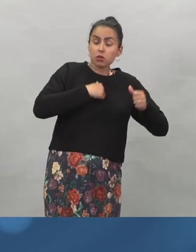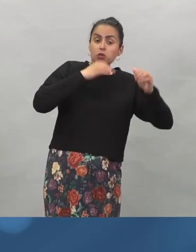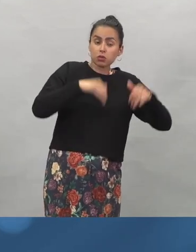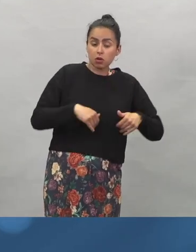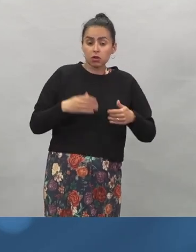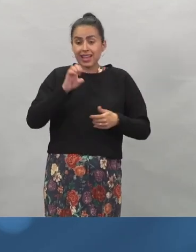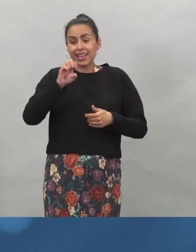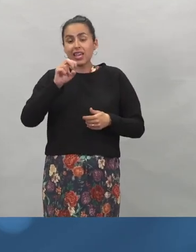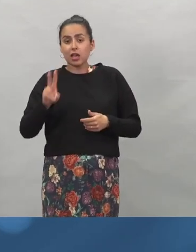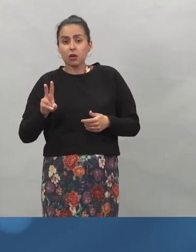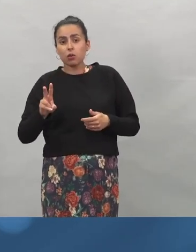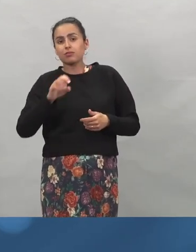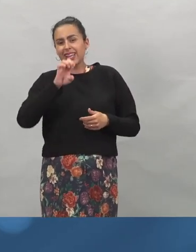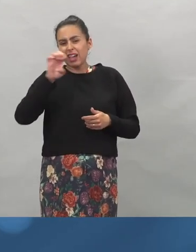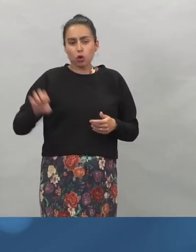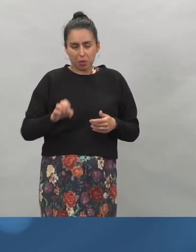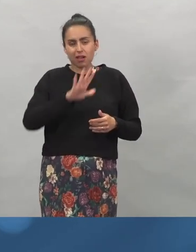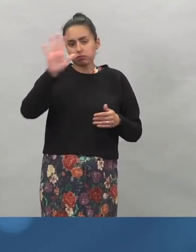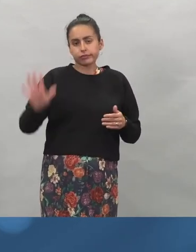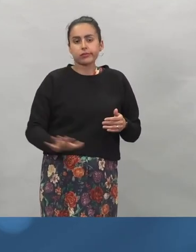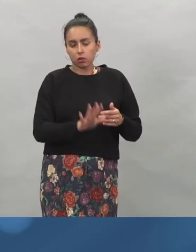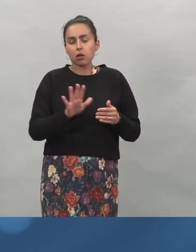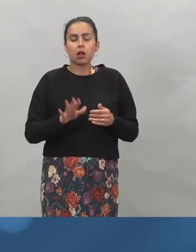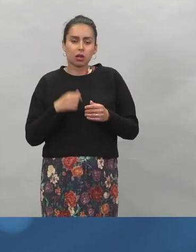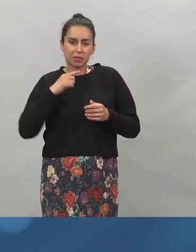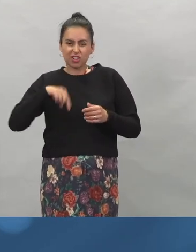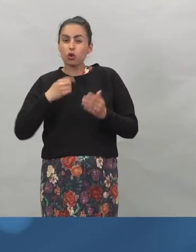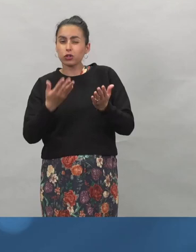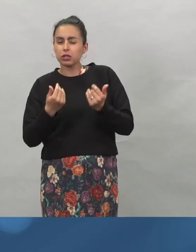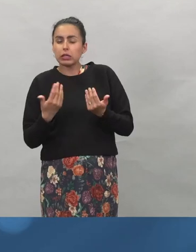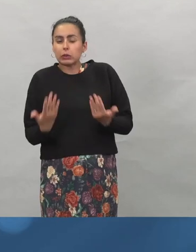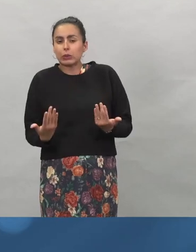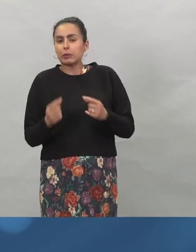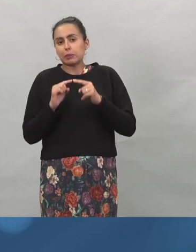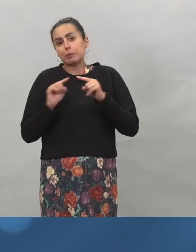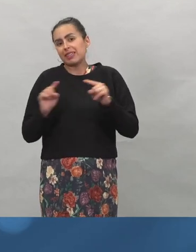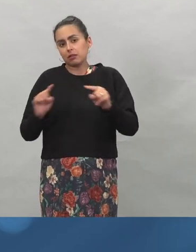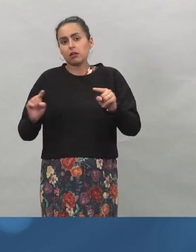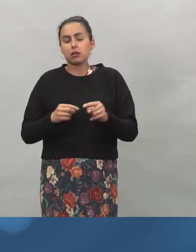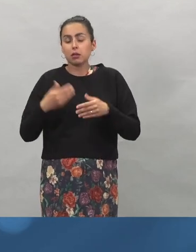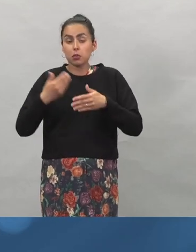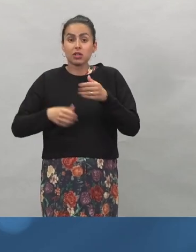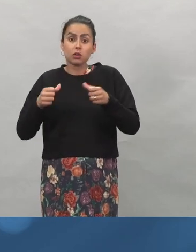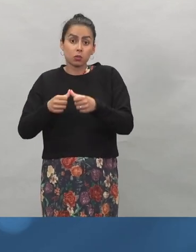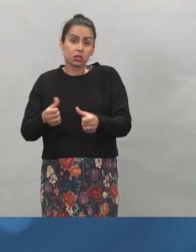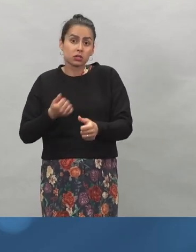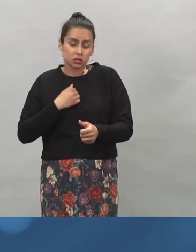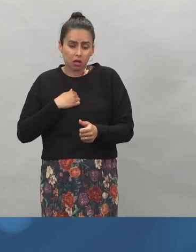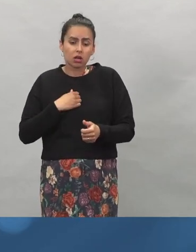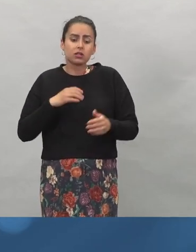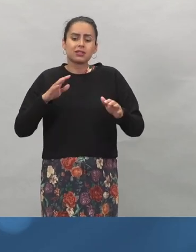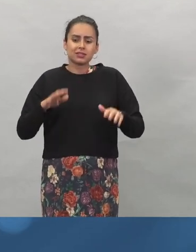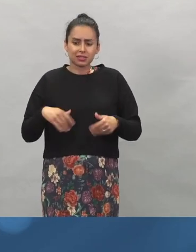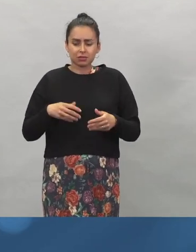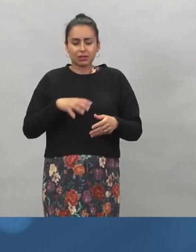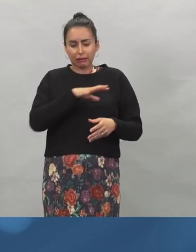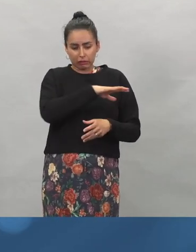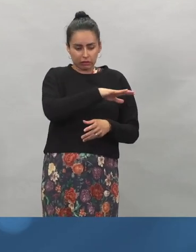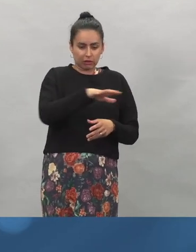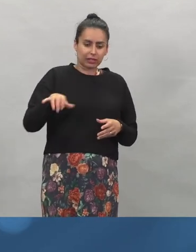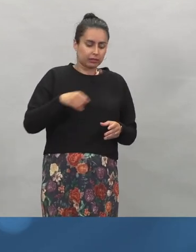päivinä tai viikkoina. Kun meillä on kaikki nämä tietopalaset kasassa, niin täytyy kysyä,